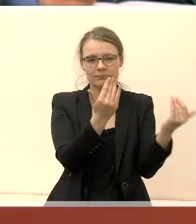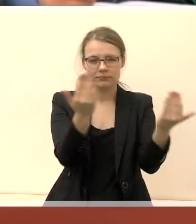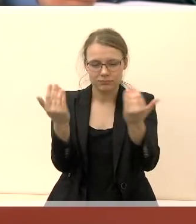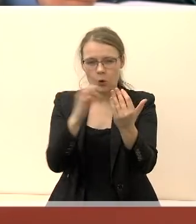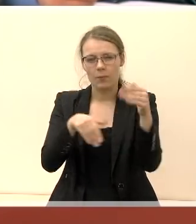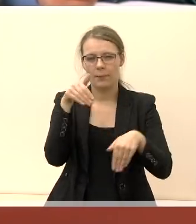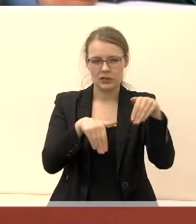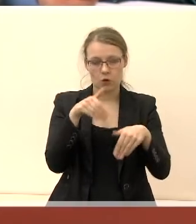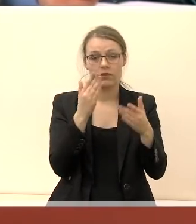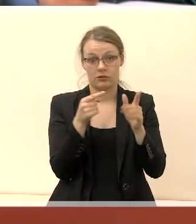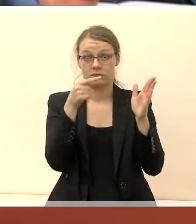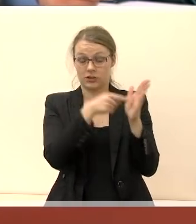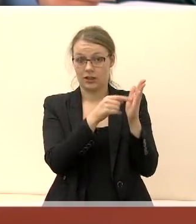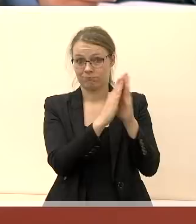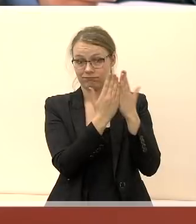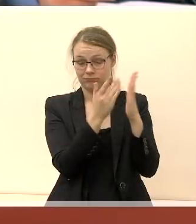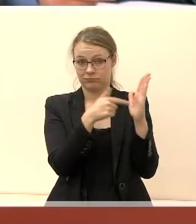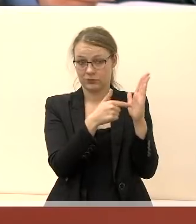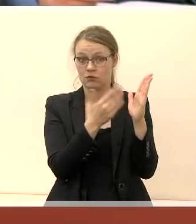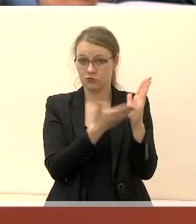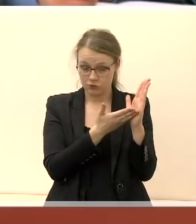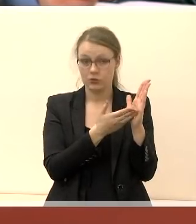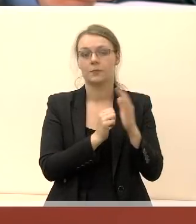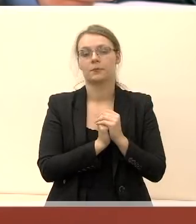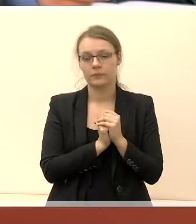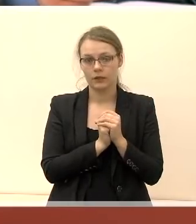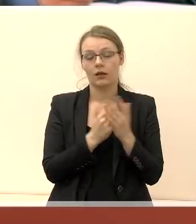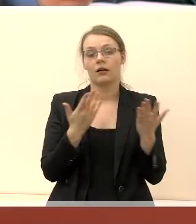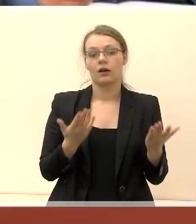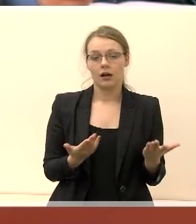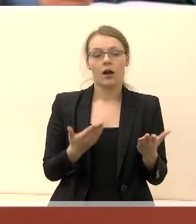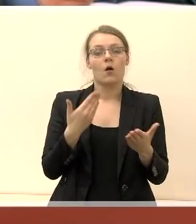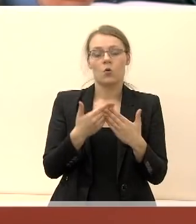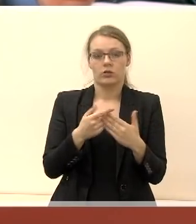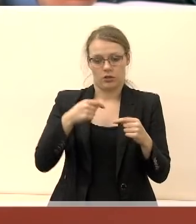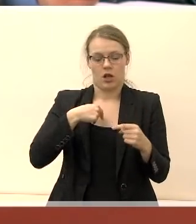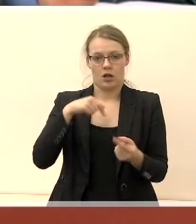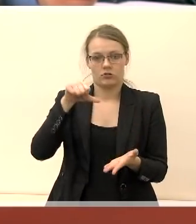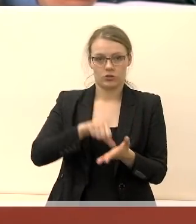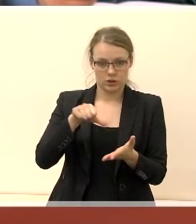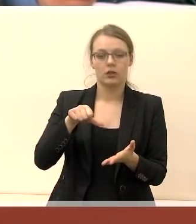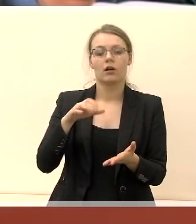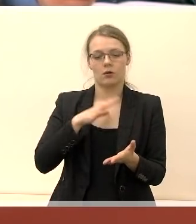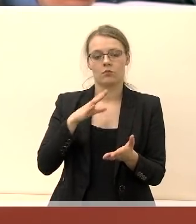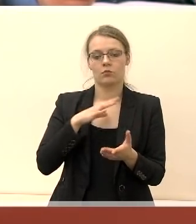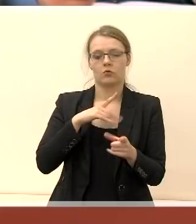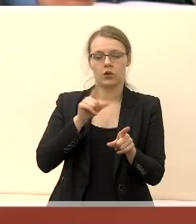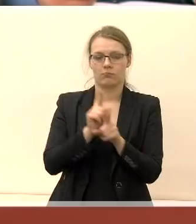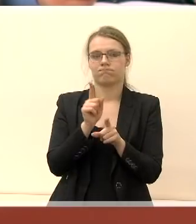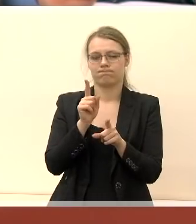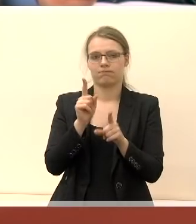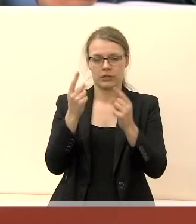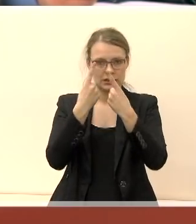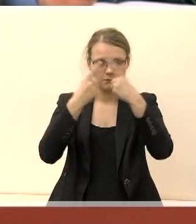balsuoti čia sudėta. Kodėl aš čia nuskambėjus yra vyriausios rinkimų komisijos sprendimas pašalint